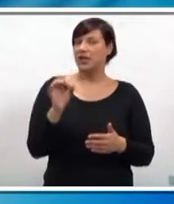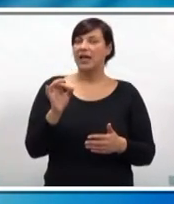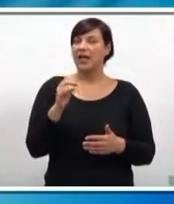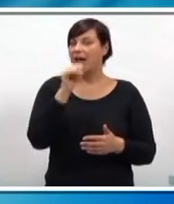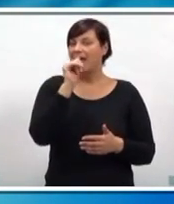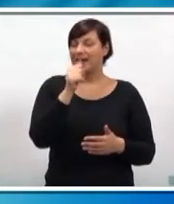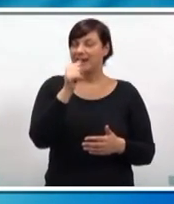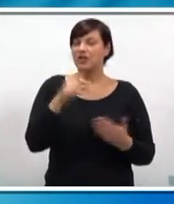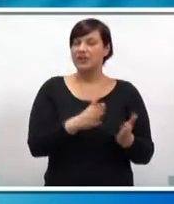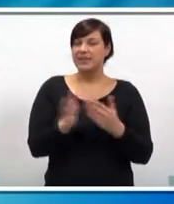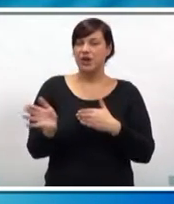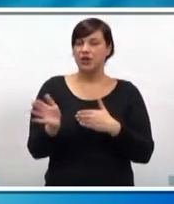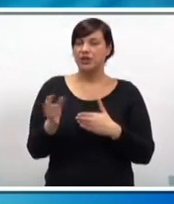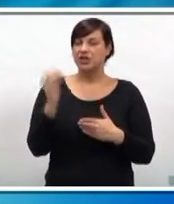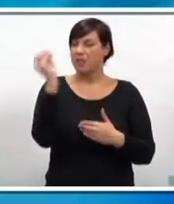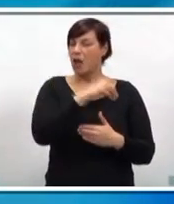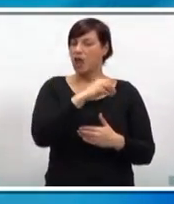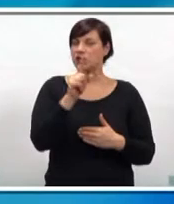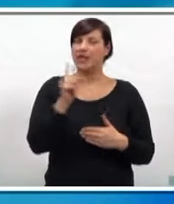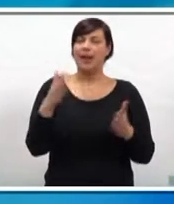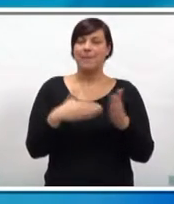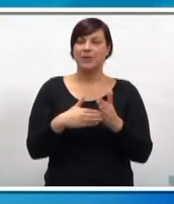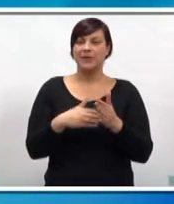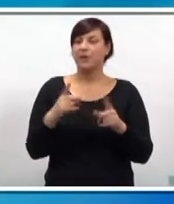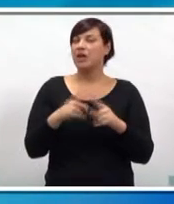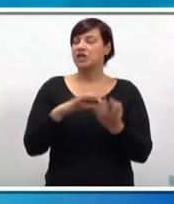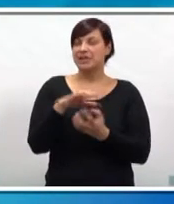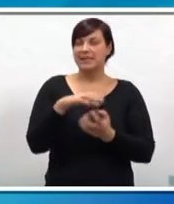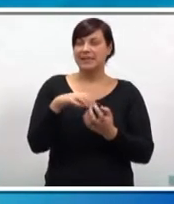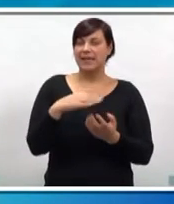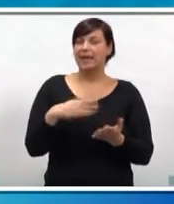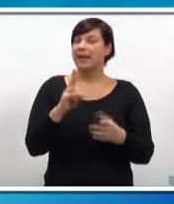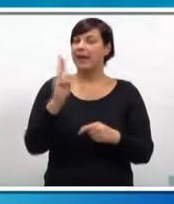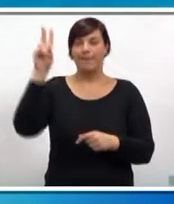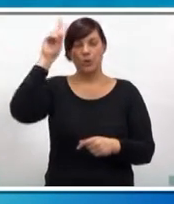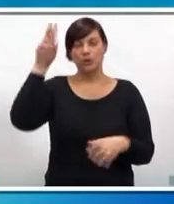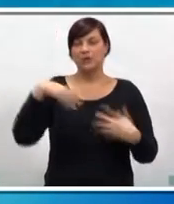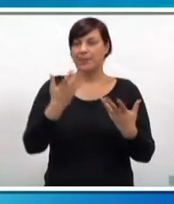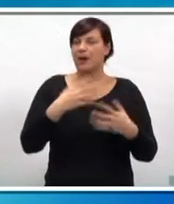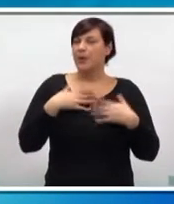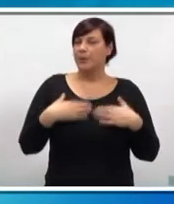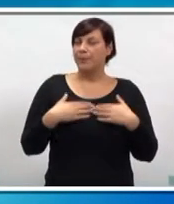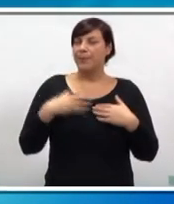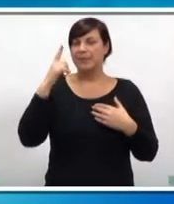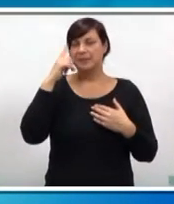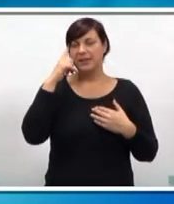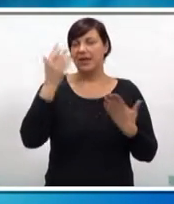rijetko se odrećem onog lošeg i nepotrebnom. Čista srijeda prilika je započeti s procesom obnove misli i dijela, ali i usmjeriti